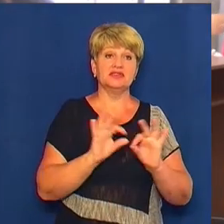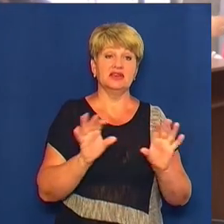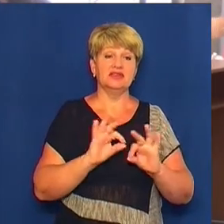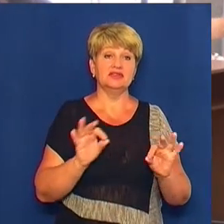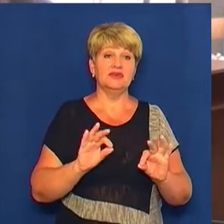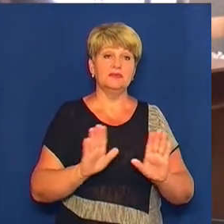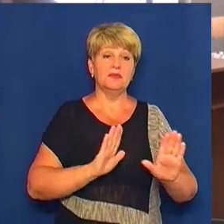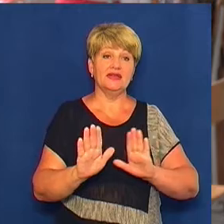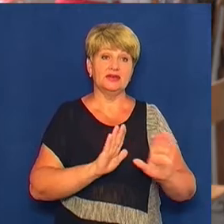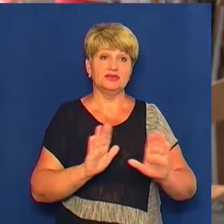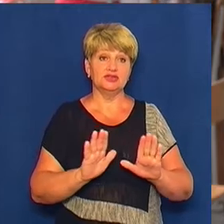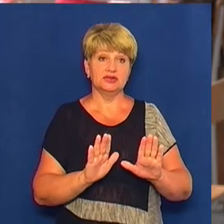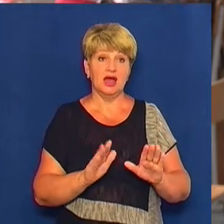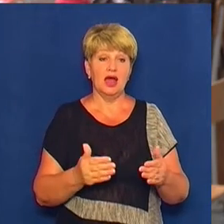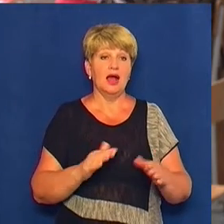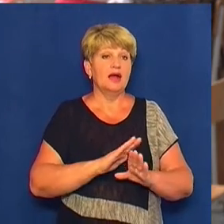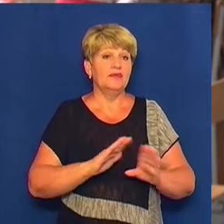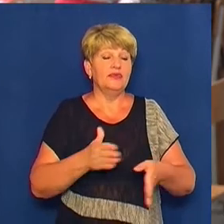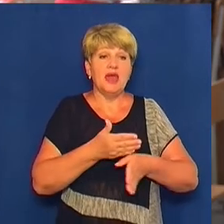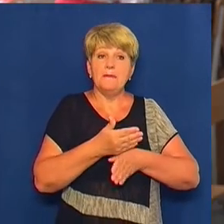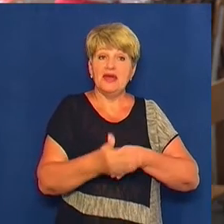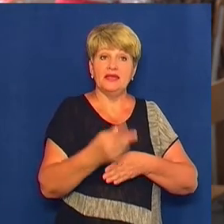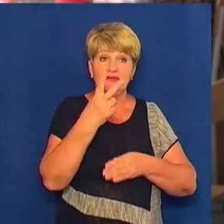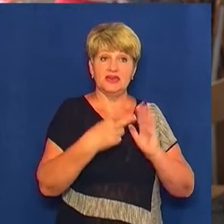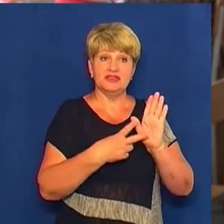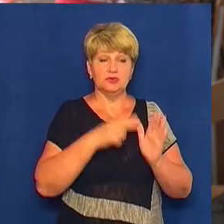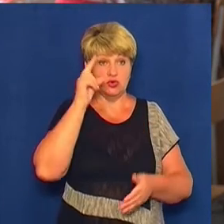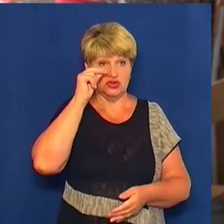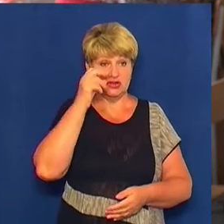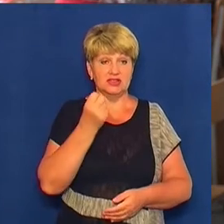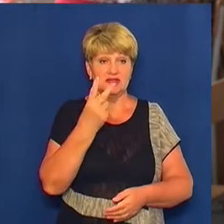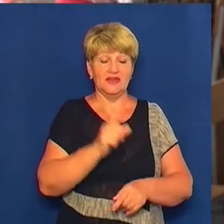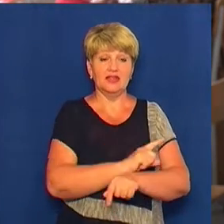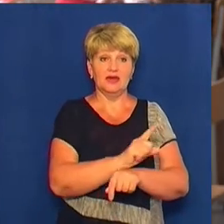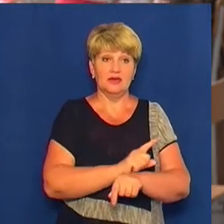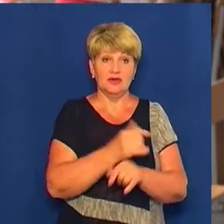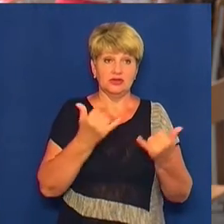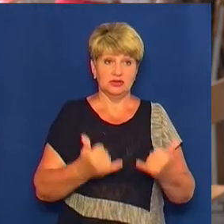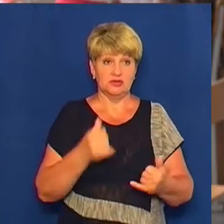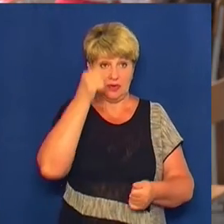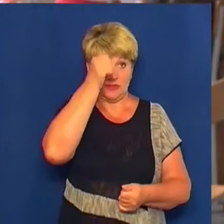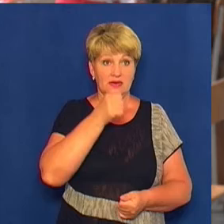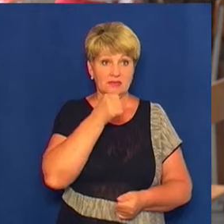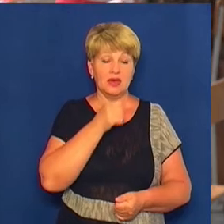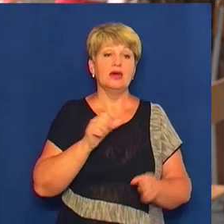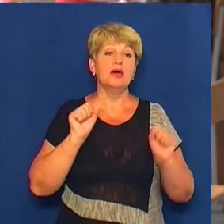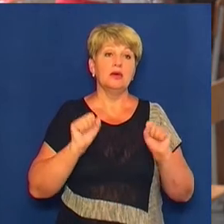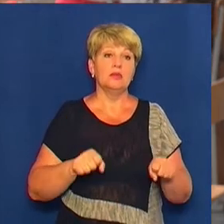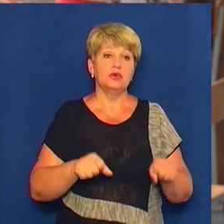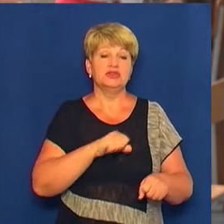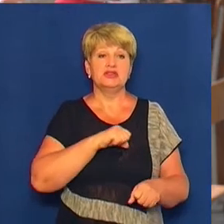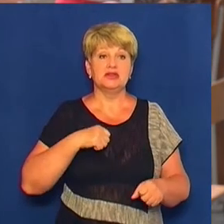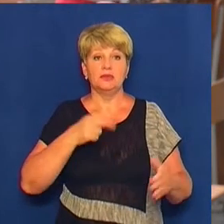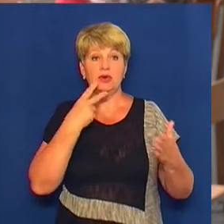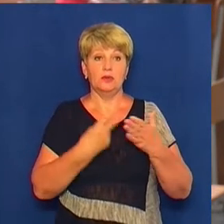Сергій Мельниченко. Не пізніше, 27-го числа 12-ї години цього місяця, ви маєте можливість побачити